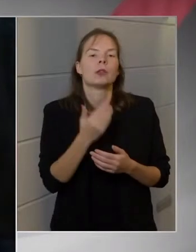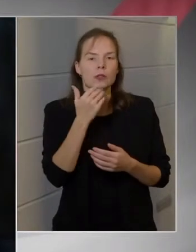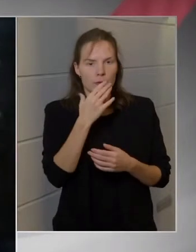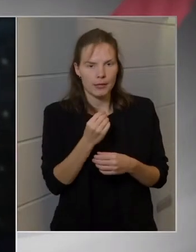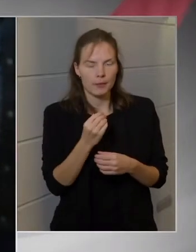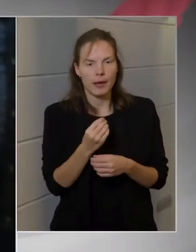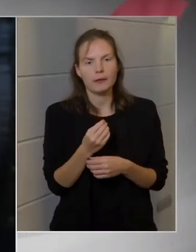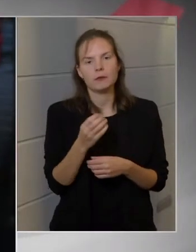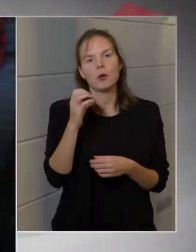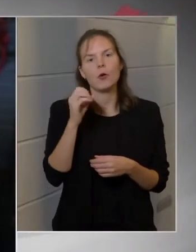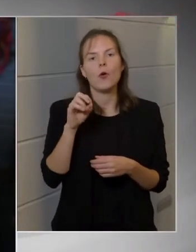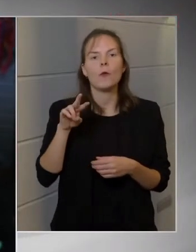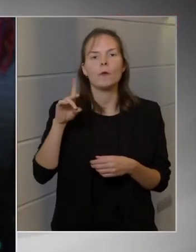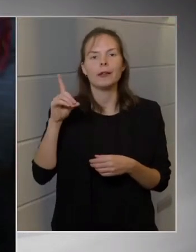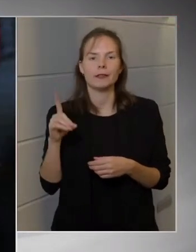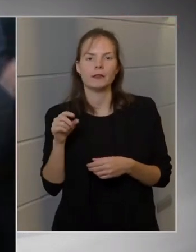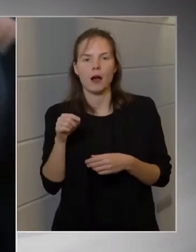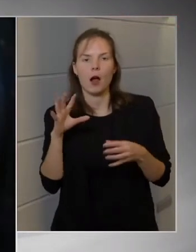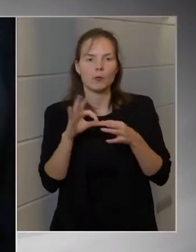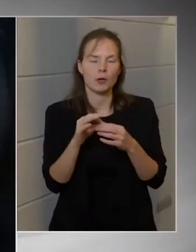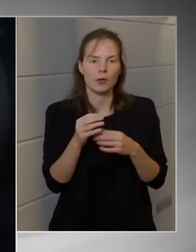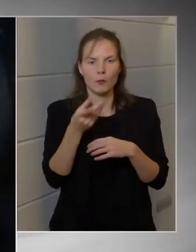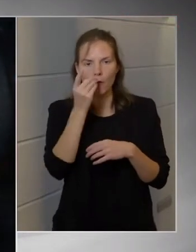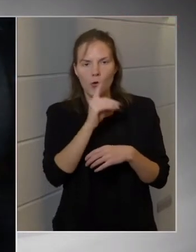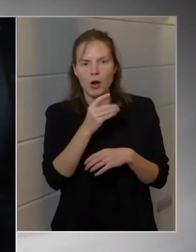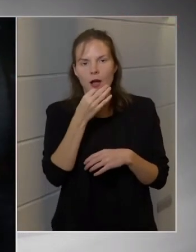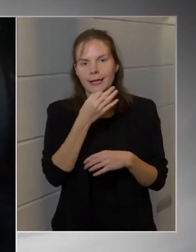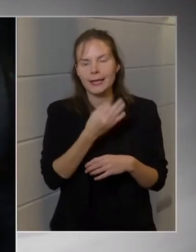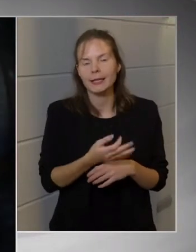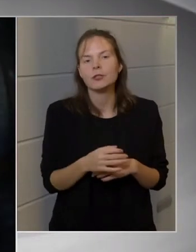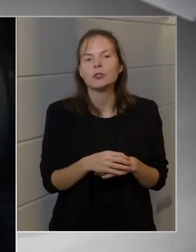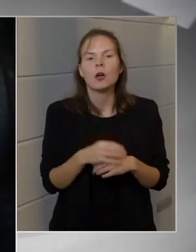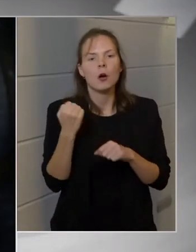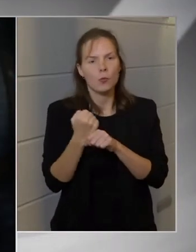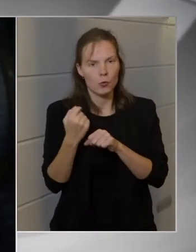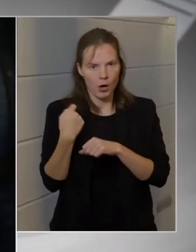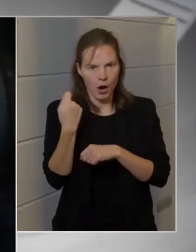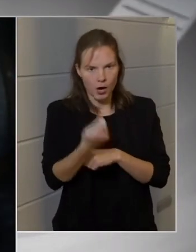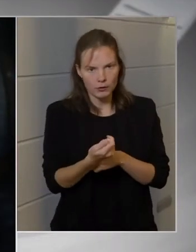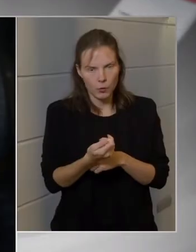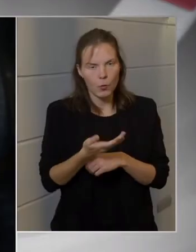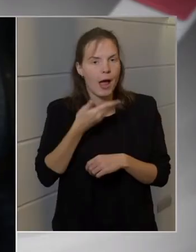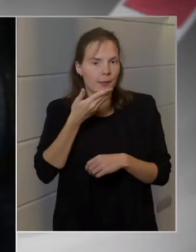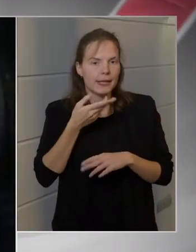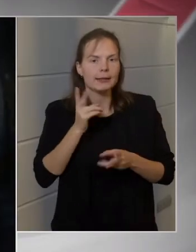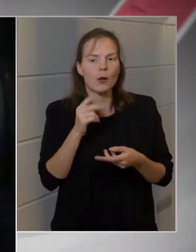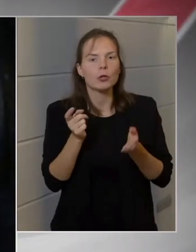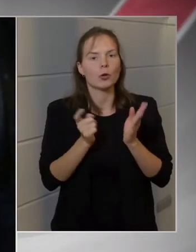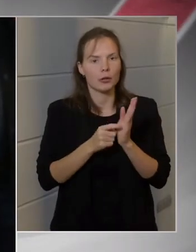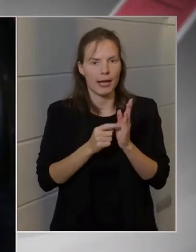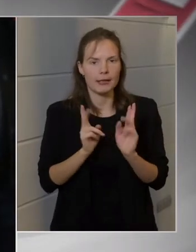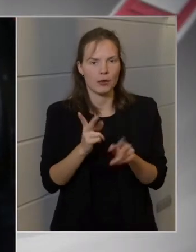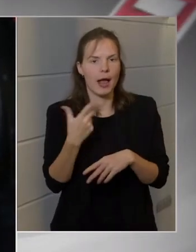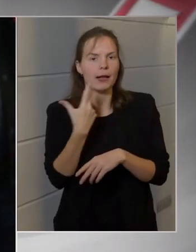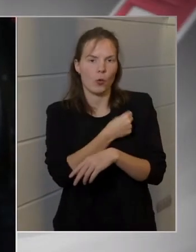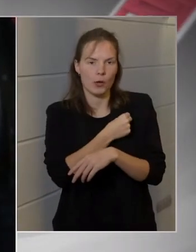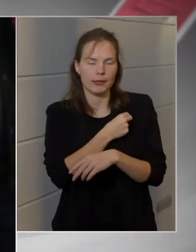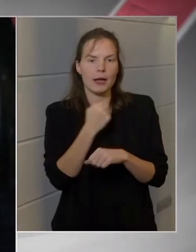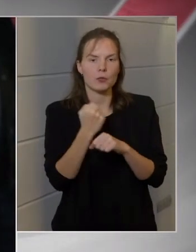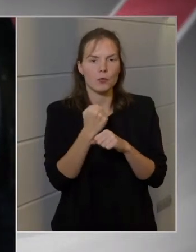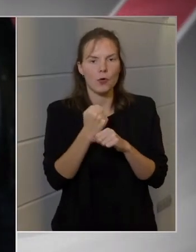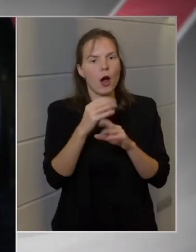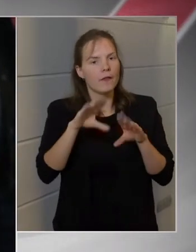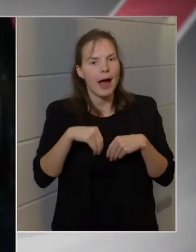lennének még kérdéseim. Ugye a munkáltató most már, ahogy említette is, kötelezően előírhatja az oltást a munkavállalók